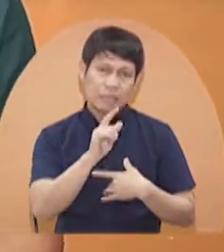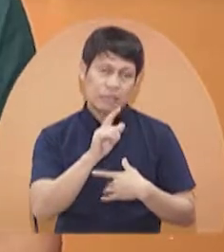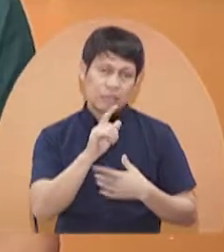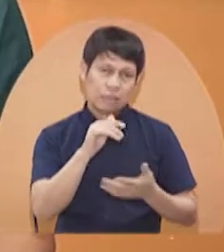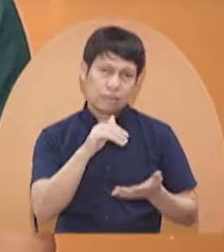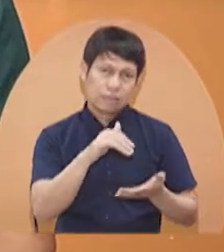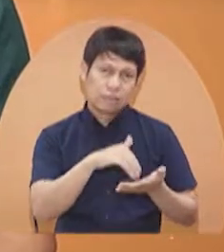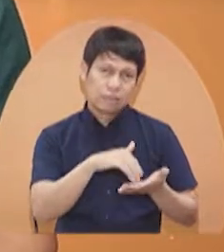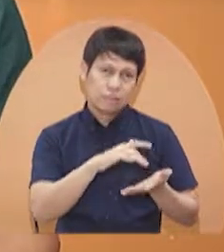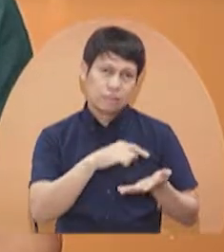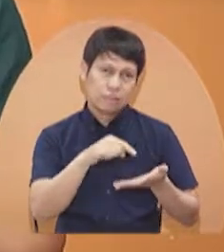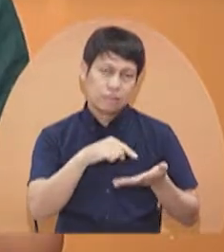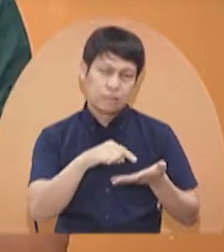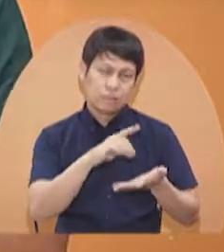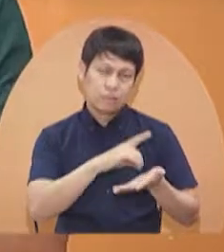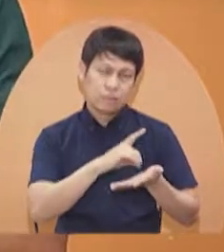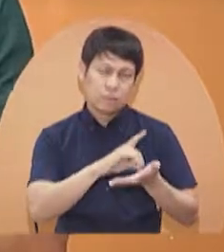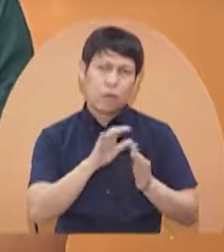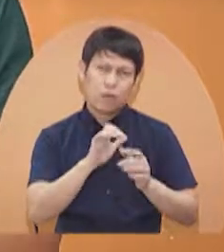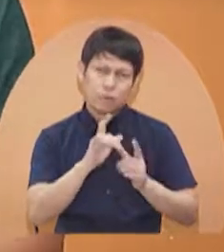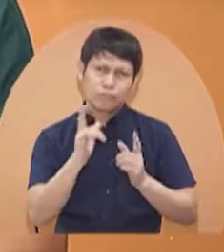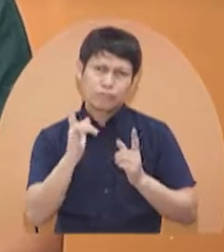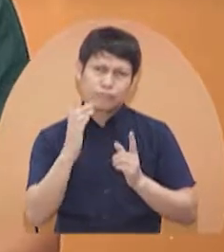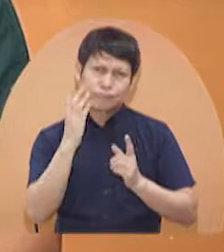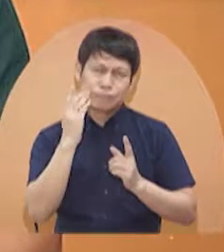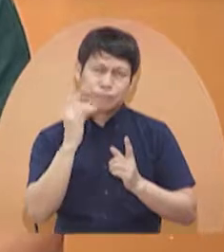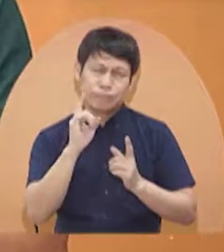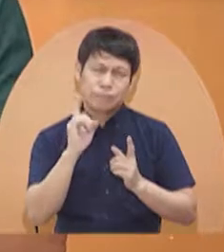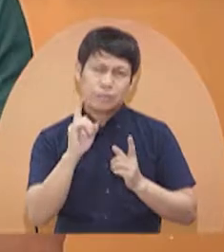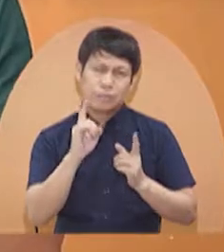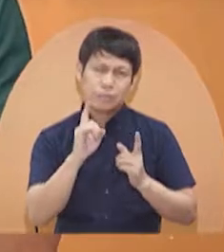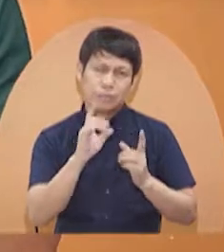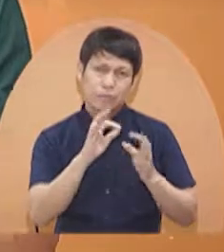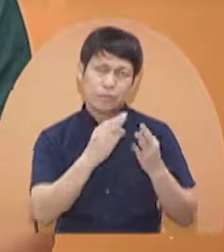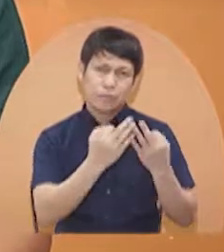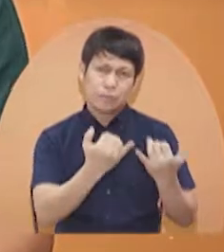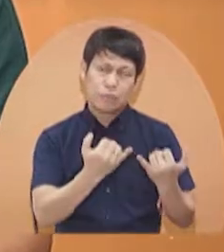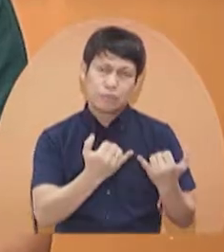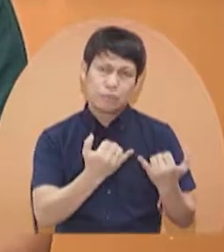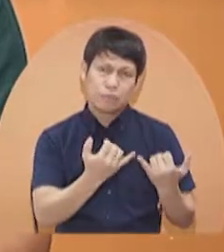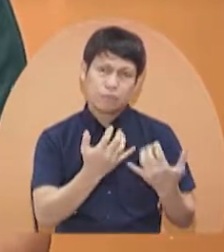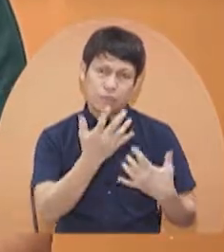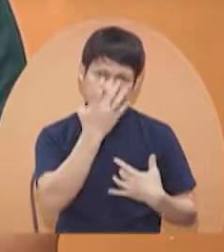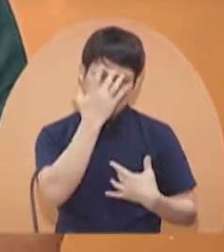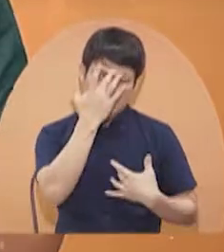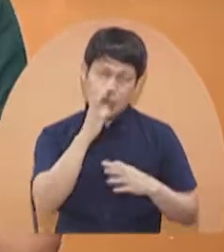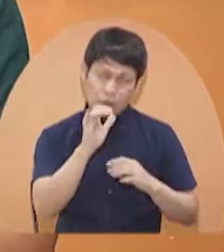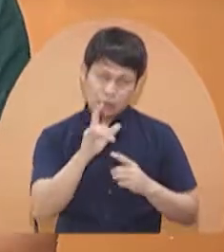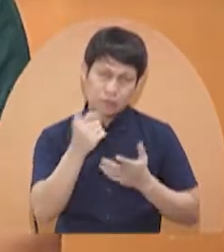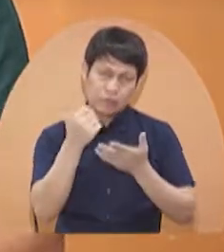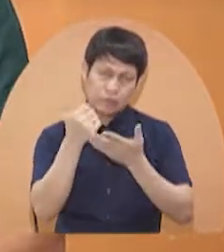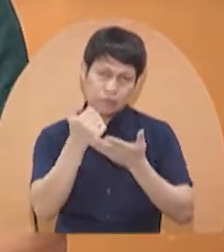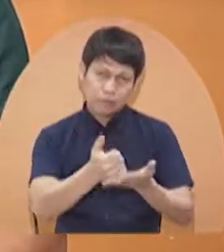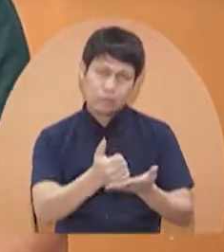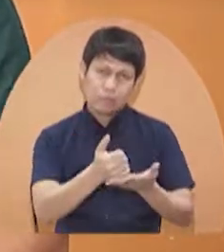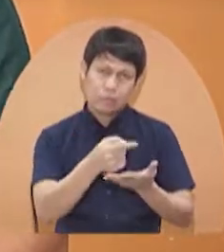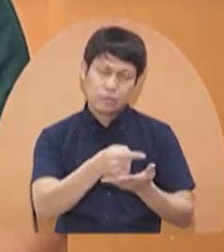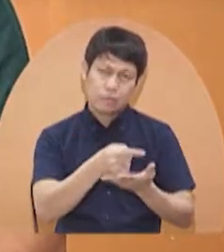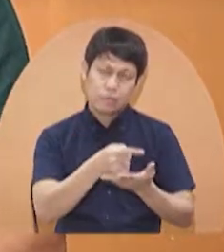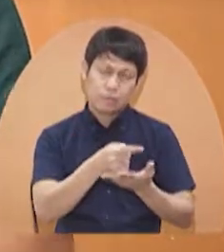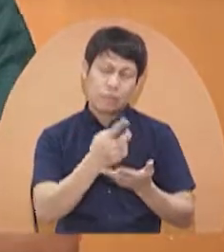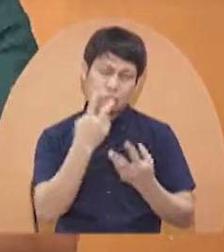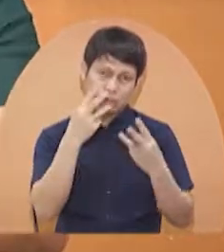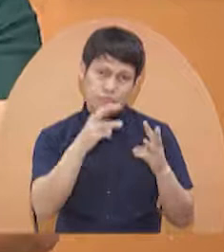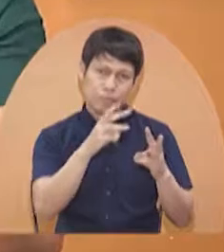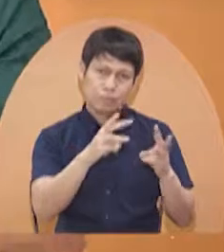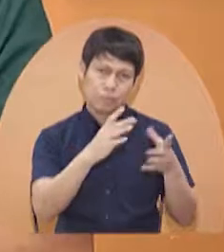nakapagpatingin kaagad. Paano nga ba hinaharap ng kanyang pamilya ang kanyang sitwasyon? Paano ba natin siya matutulungan?